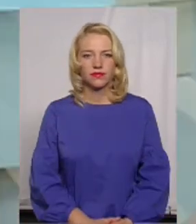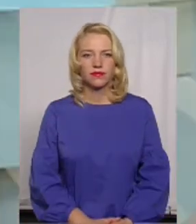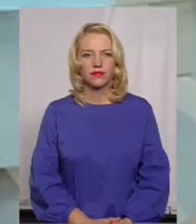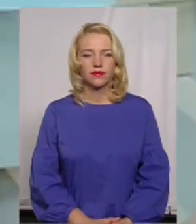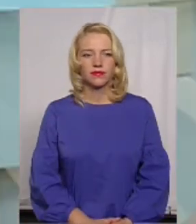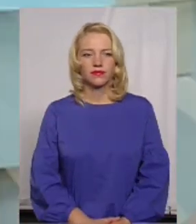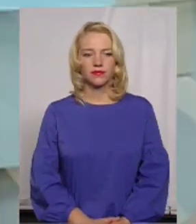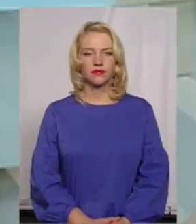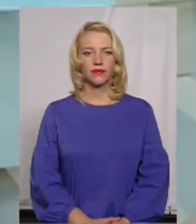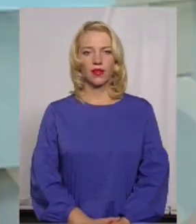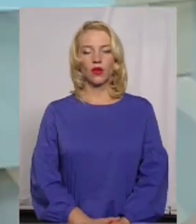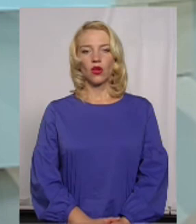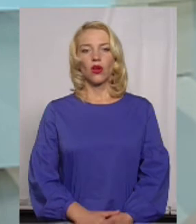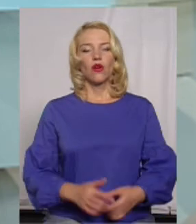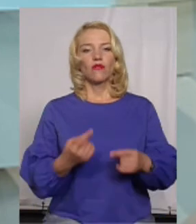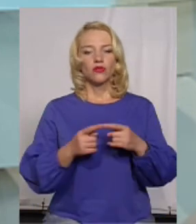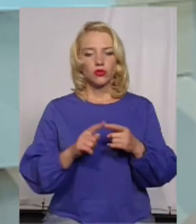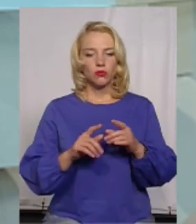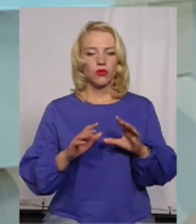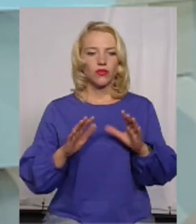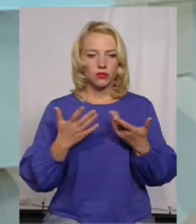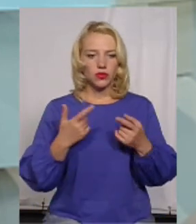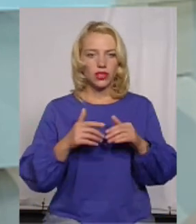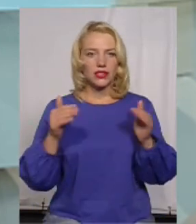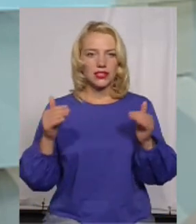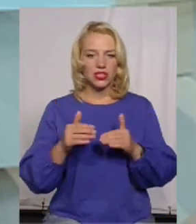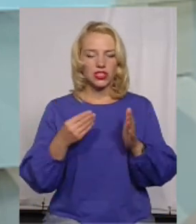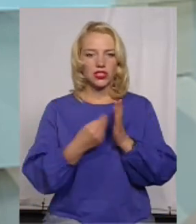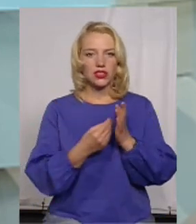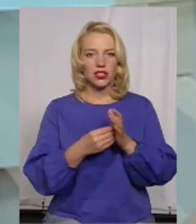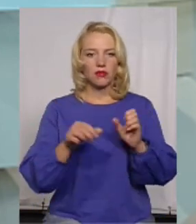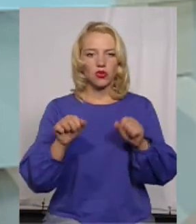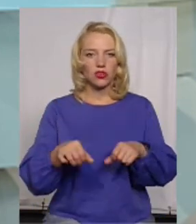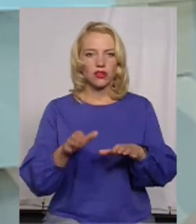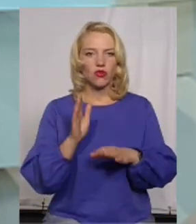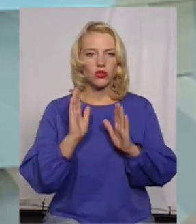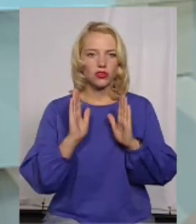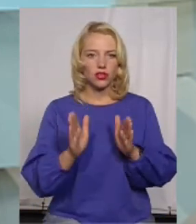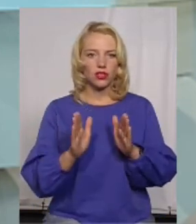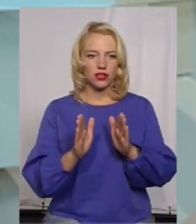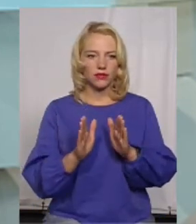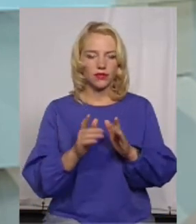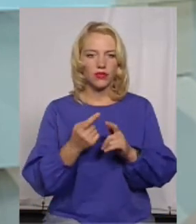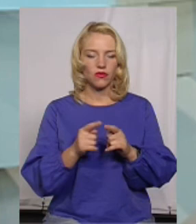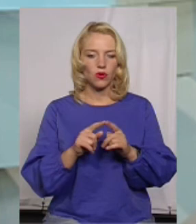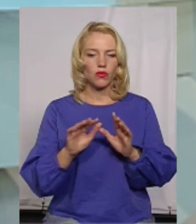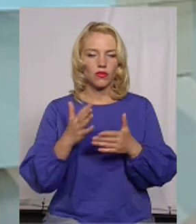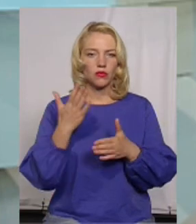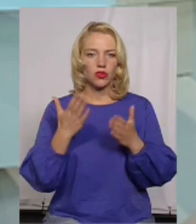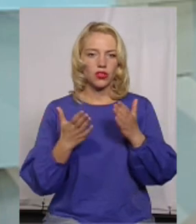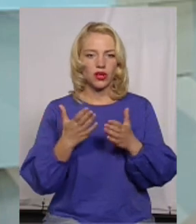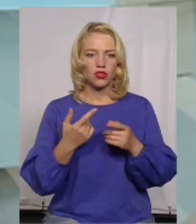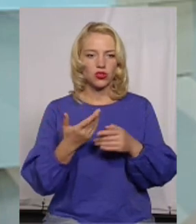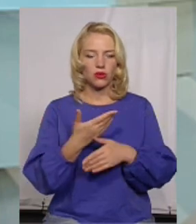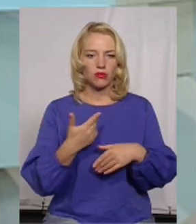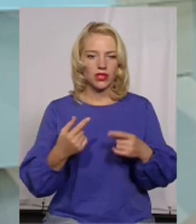Ну, дивіться, в даному випадку знижена ціни, можливо, тільки в тому випадку, якщо ми